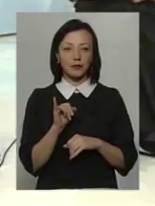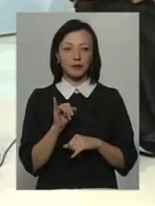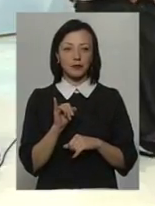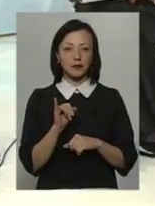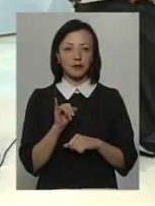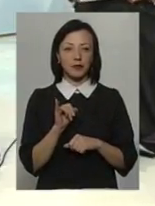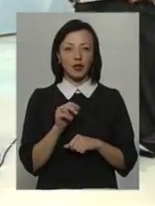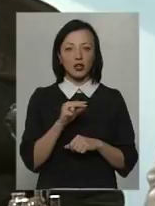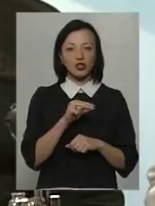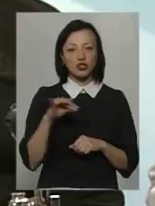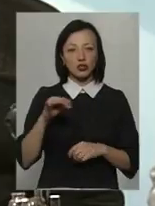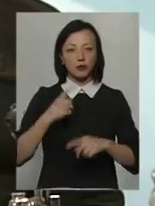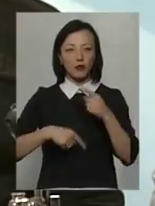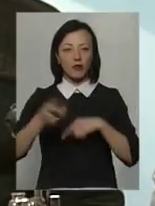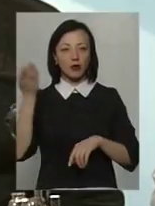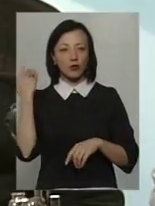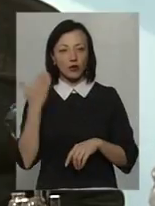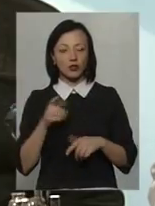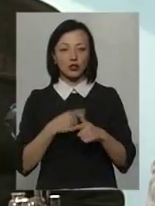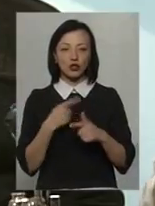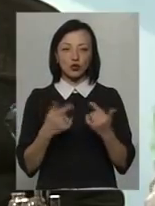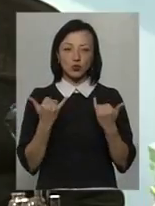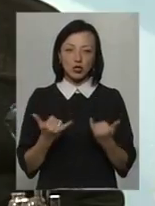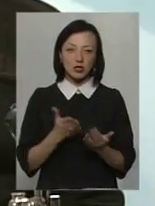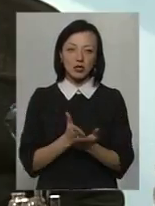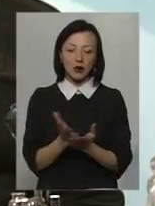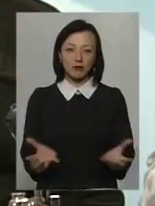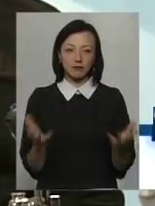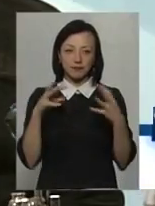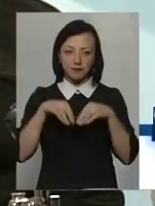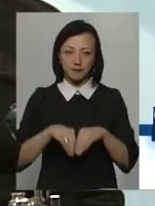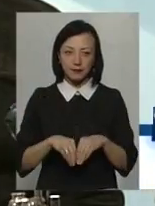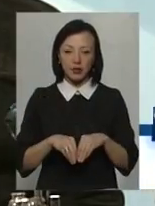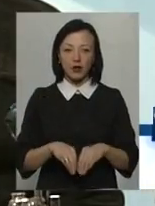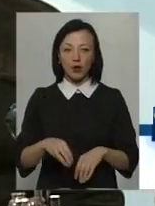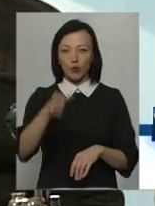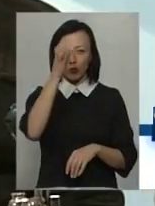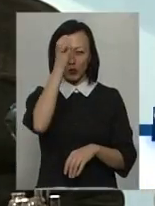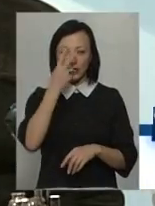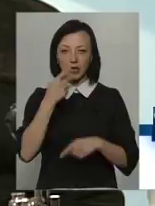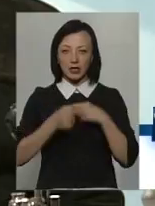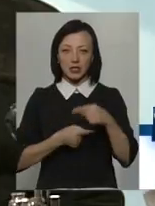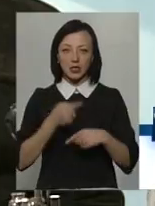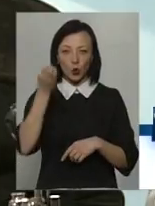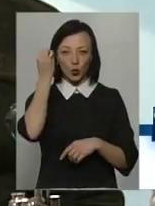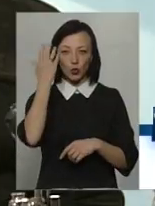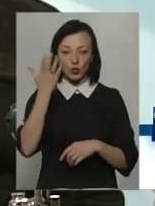Чи це повернення до витоків, чи це більш сучасний напрямок, воно вбирає себе як мудрість традиційних культур, які